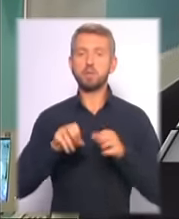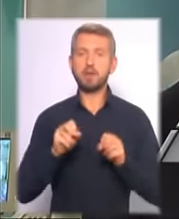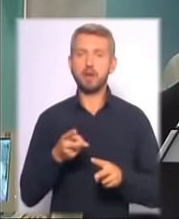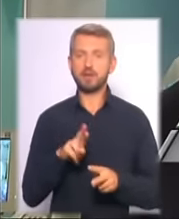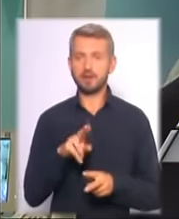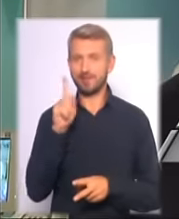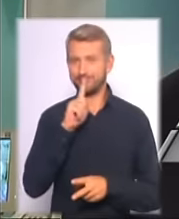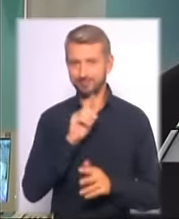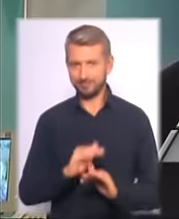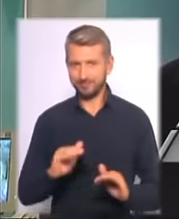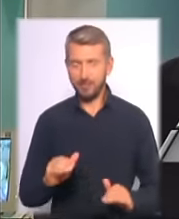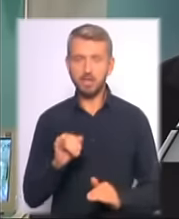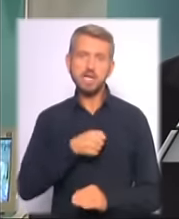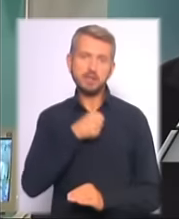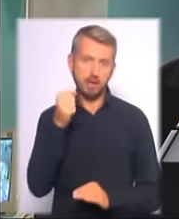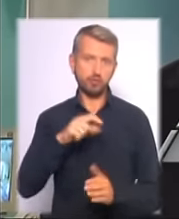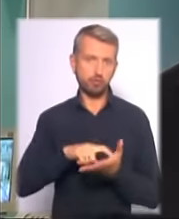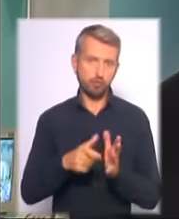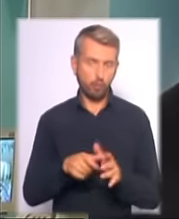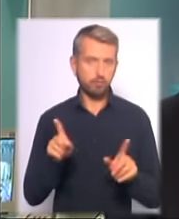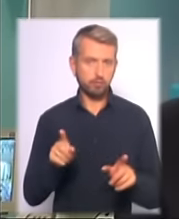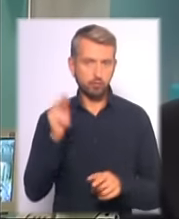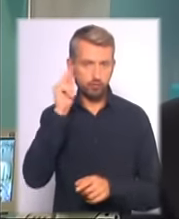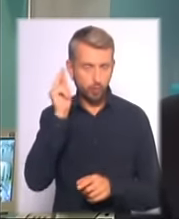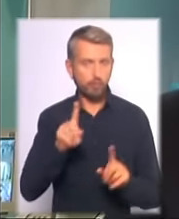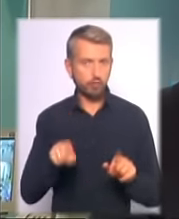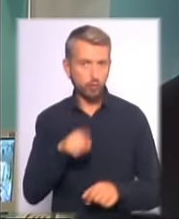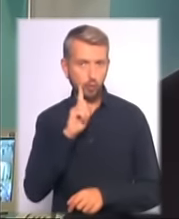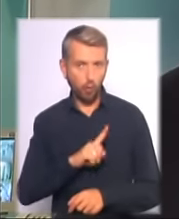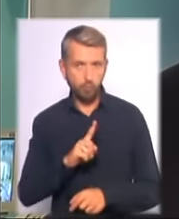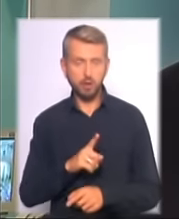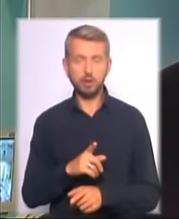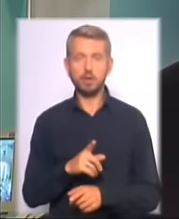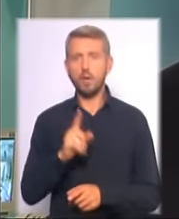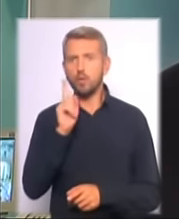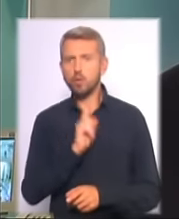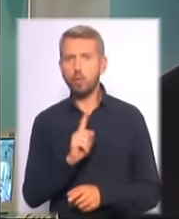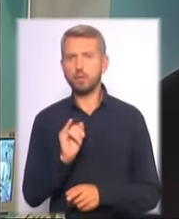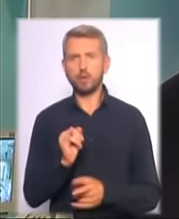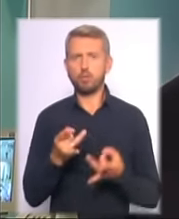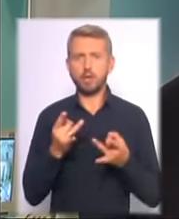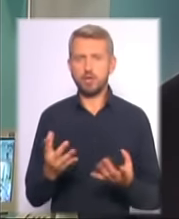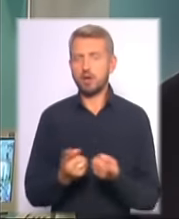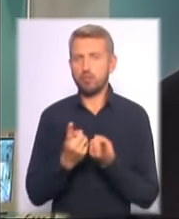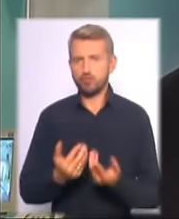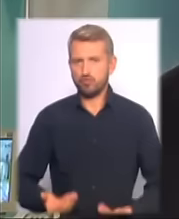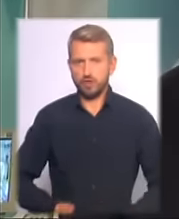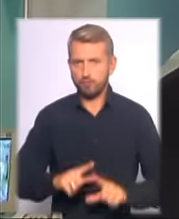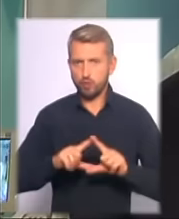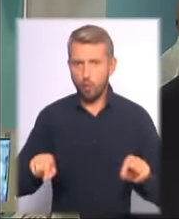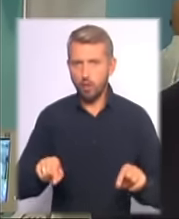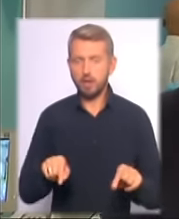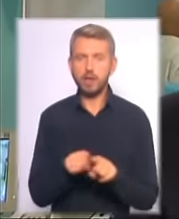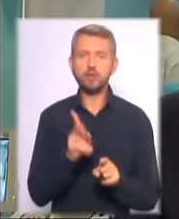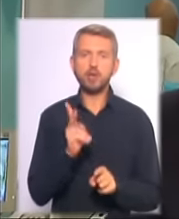учеників і для старших учеників в принципі теж. Це гораздо удобніше і обращає посереднену житті в школі. Також, як і